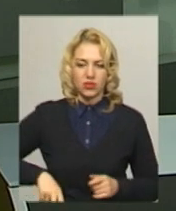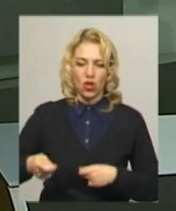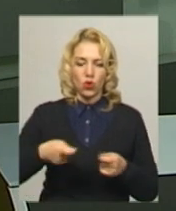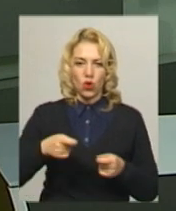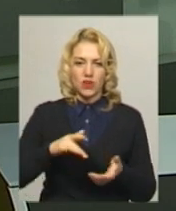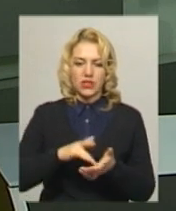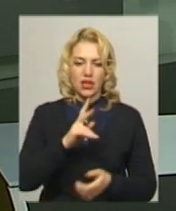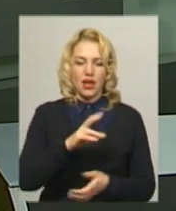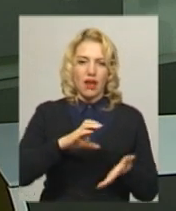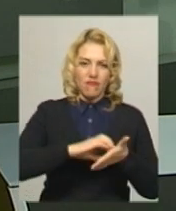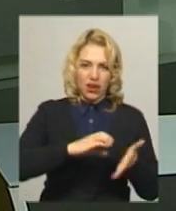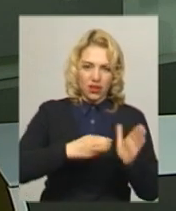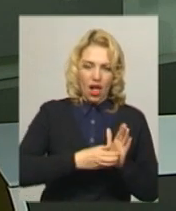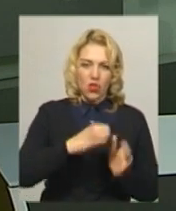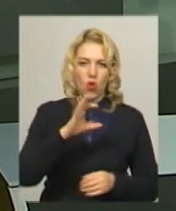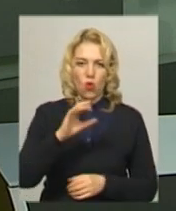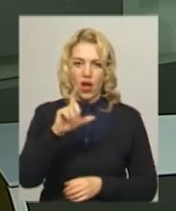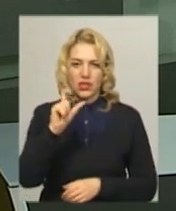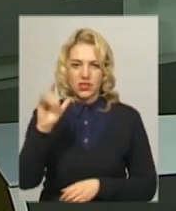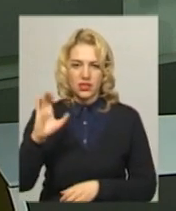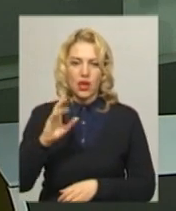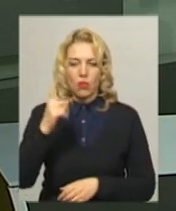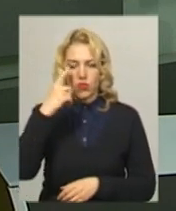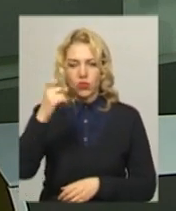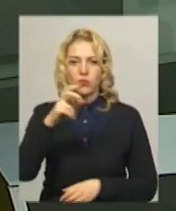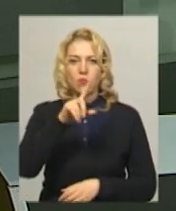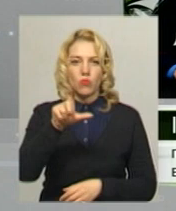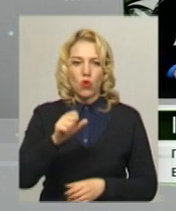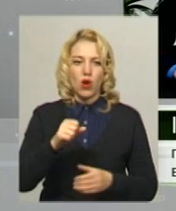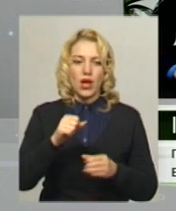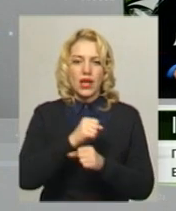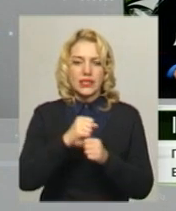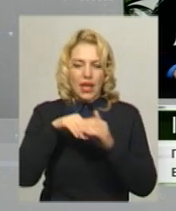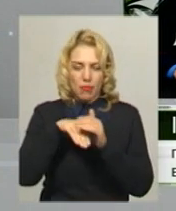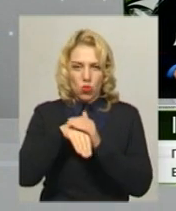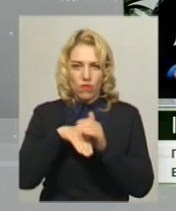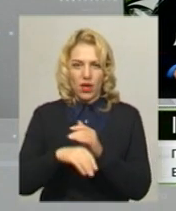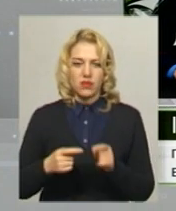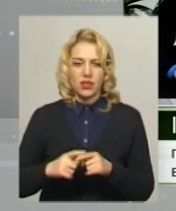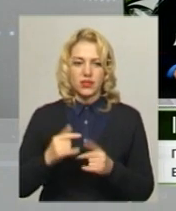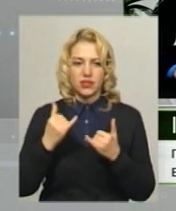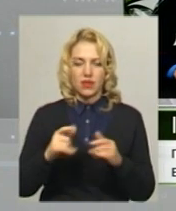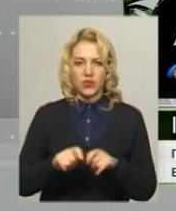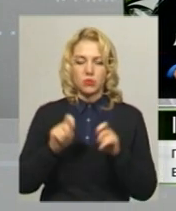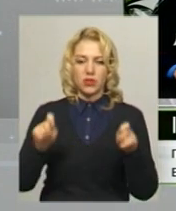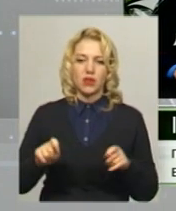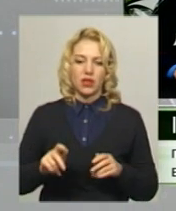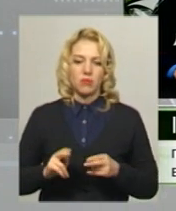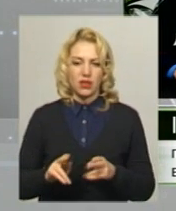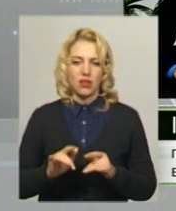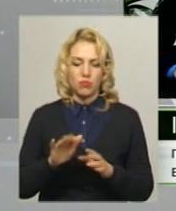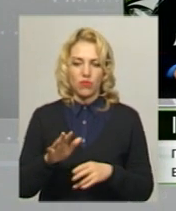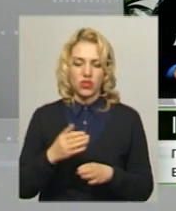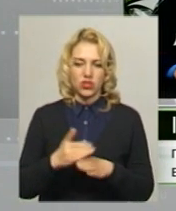«Квартал» та «Оазис» з повідомленням про замінування. Наразі за даним фактом відкрите кримінальне провадження за